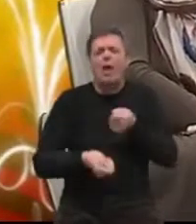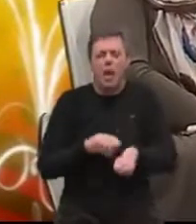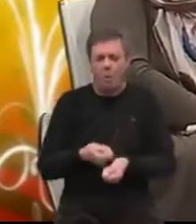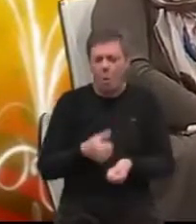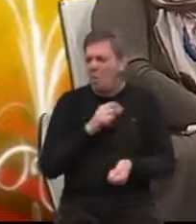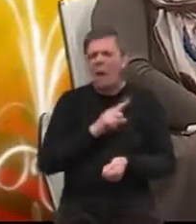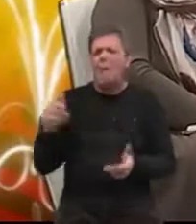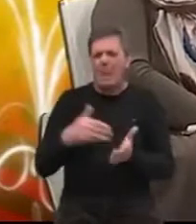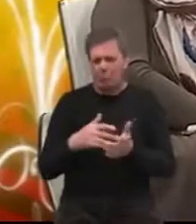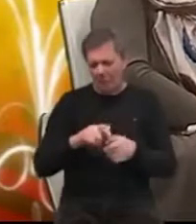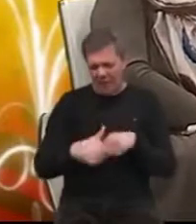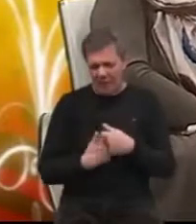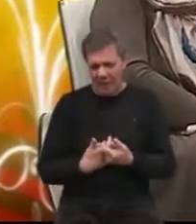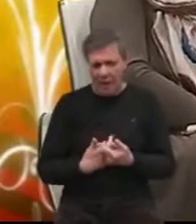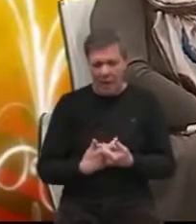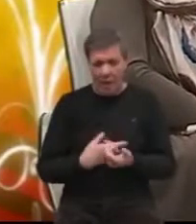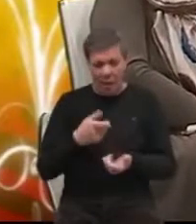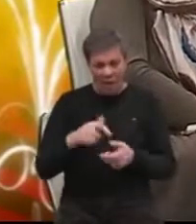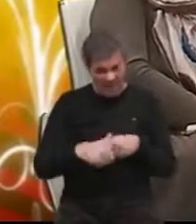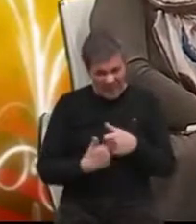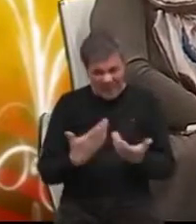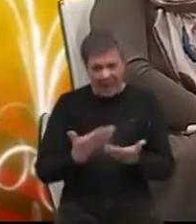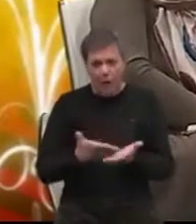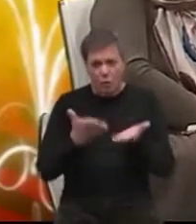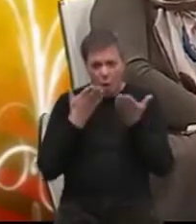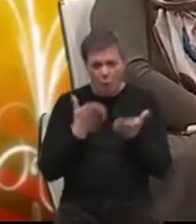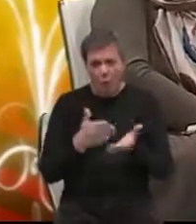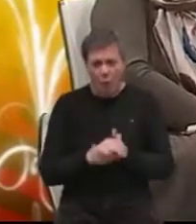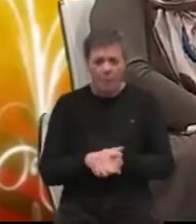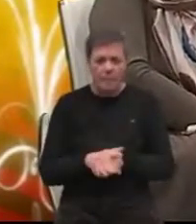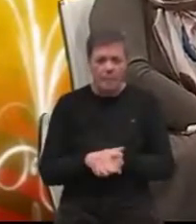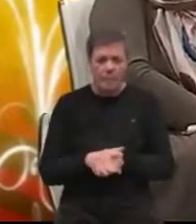u nepotrebne stvari, a ovakve stvari kao što su ovo,